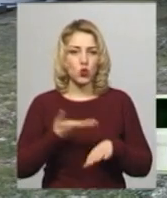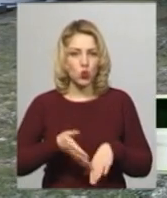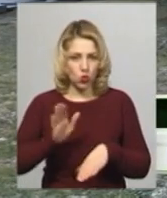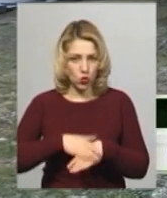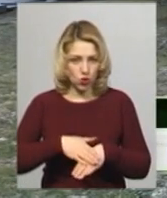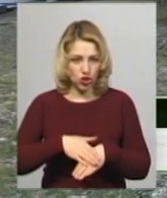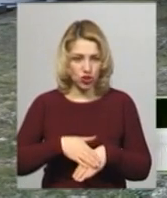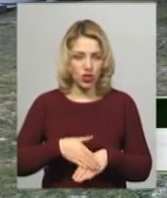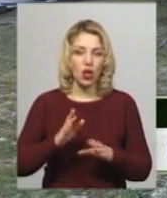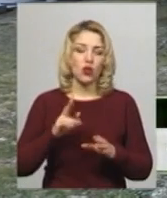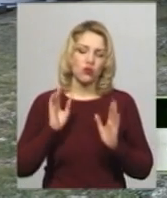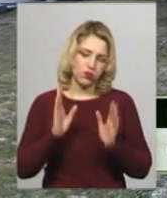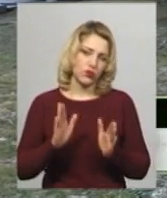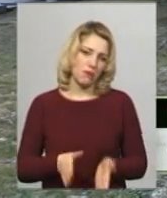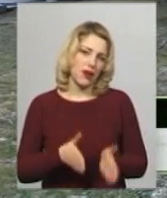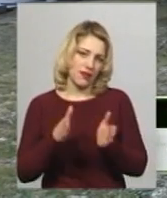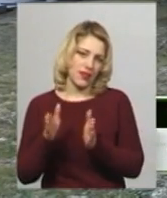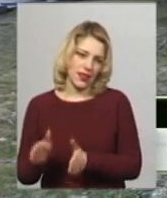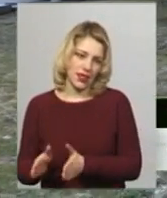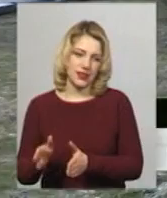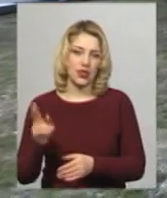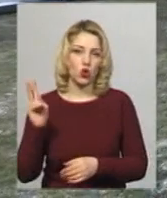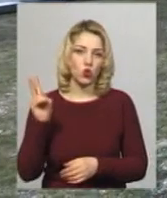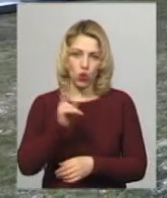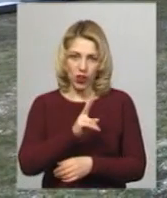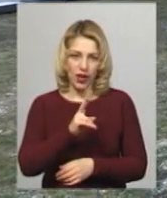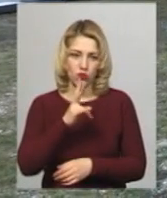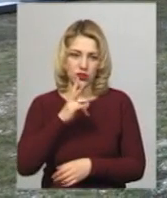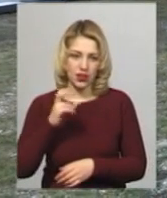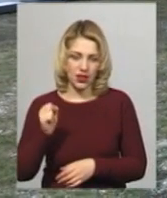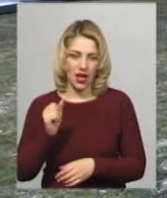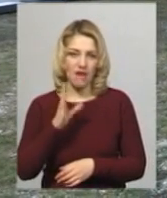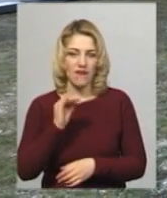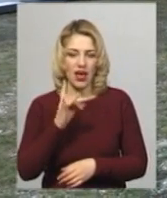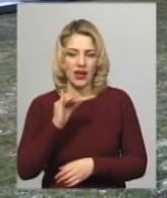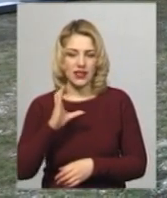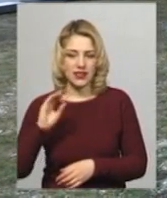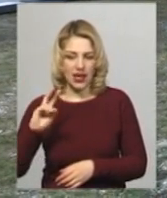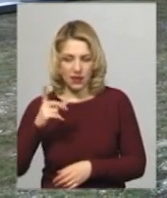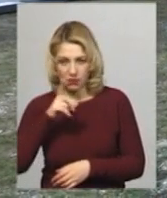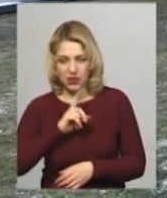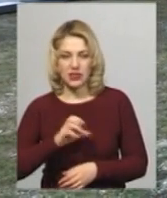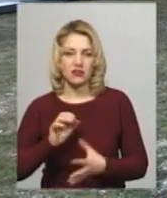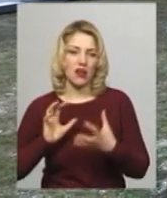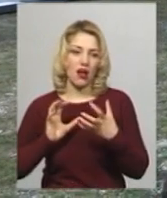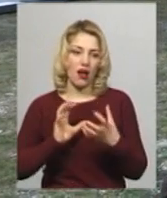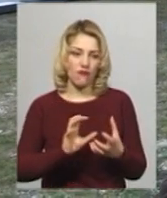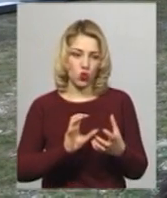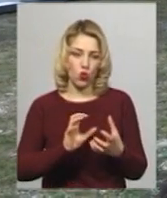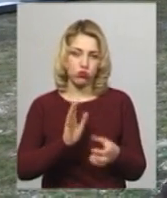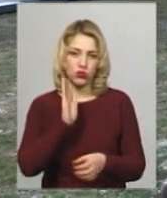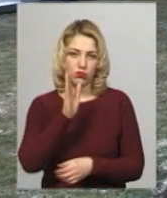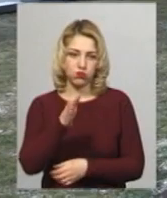то буде перенесено тролейбуси на вересень місяць, а автобуси будуть